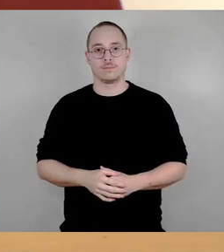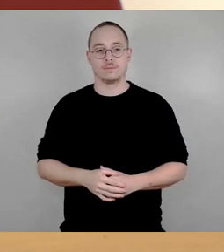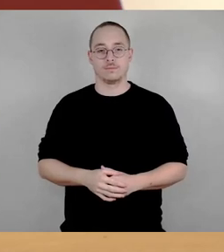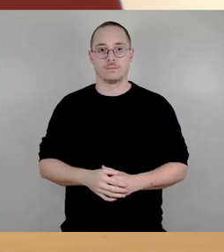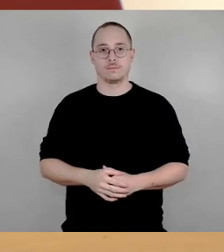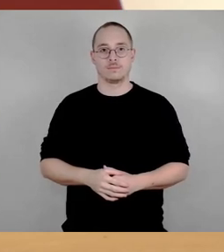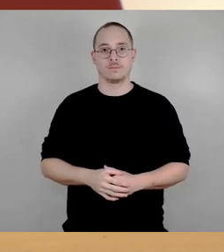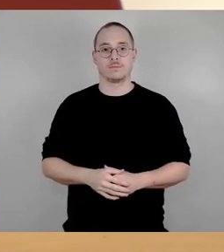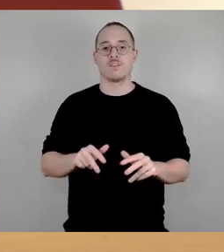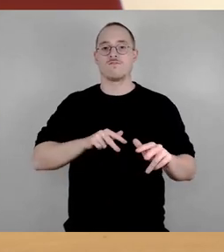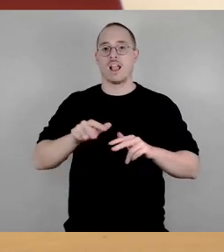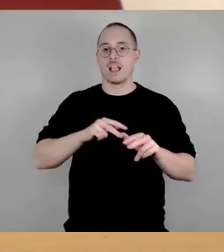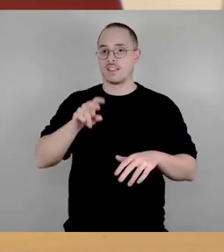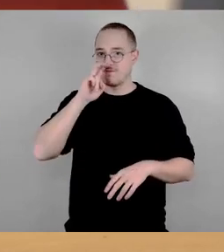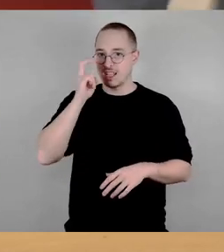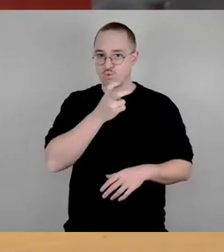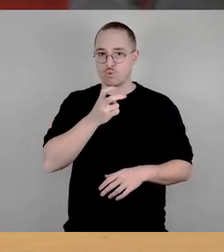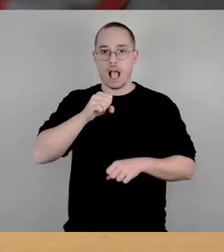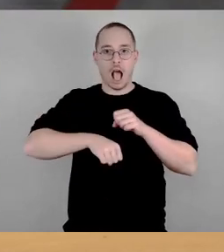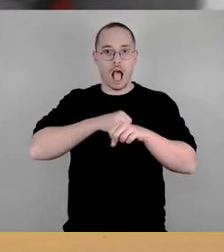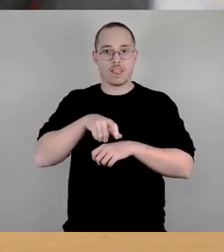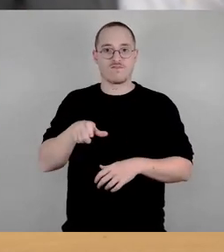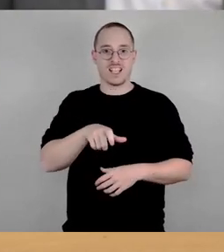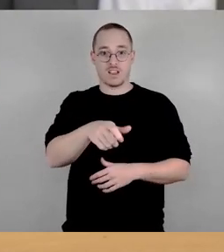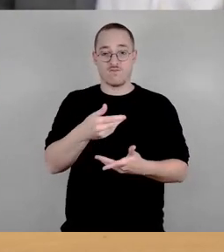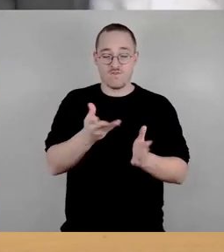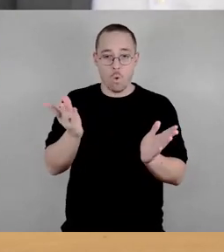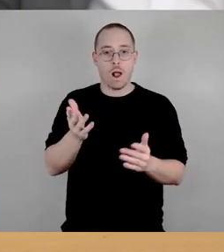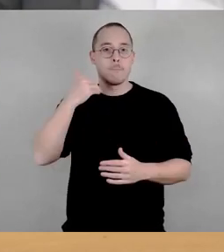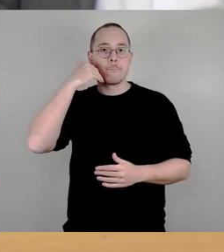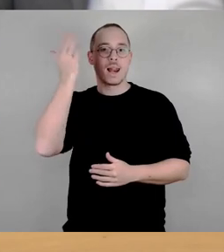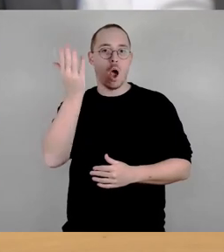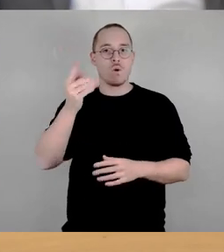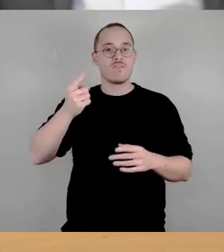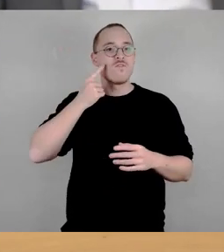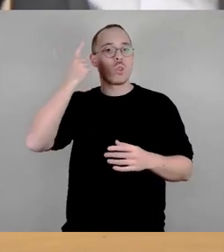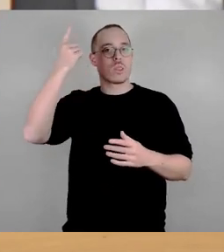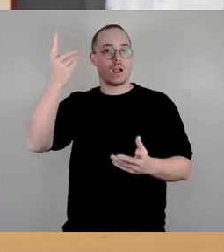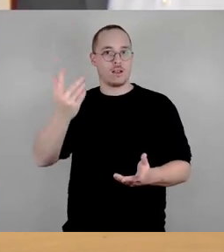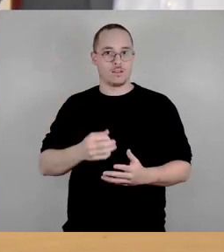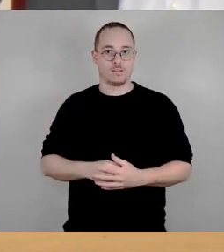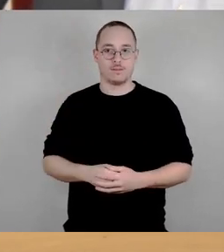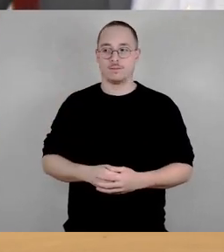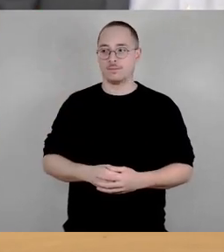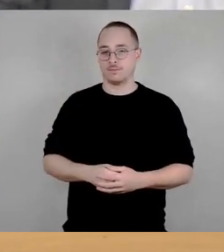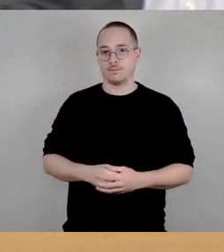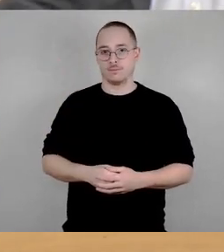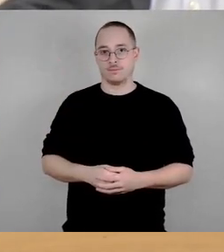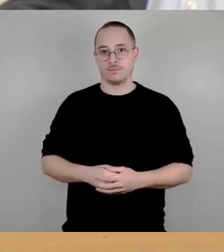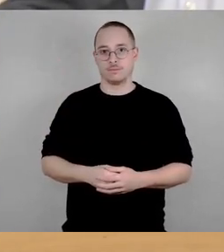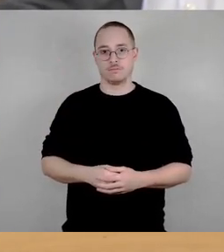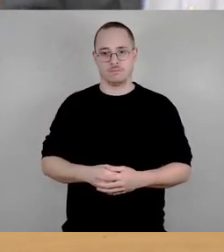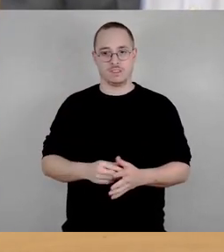Verkehrsversuch, Radwege auf dem blauen Wunder. Einreicher, interfraktionell, insofern